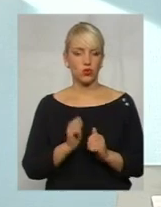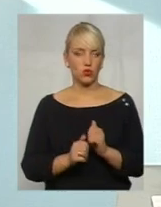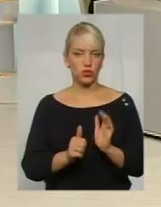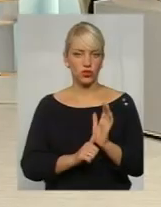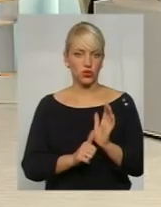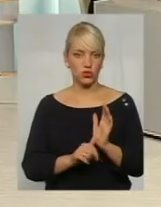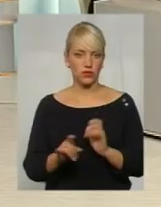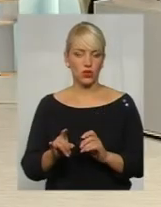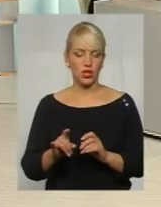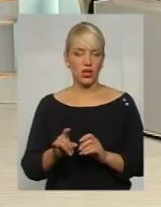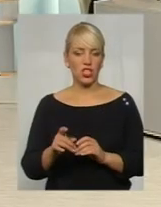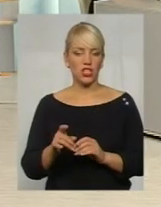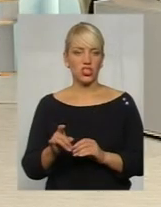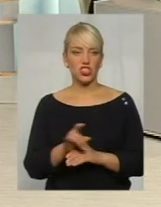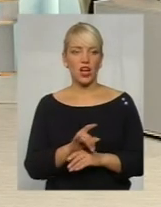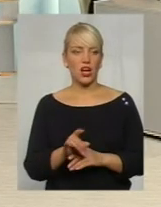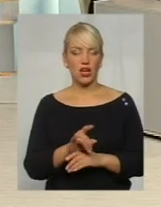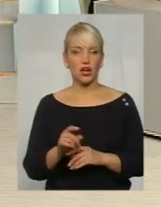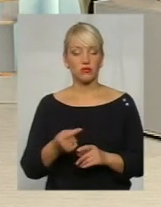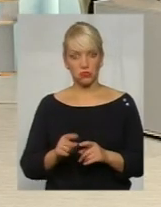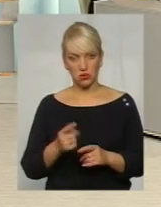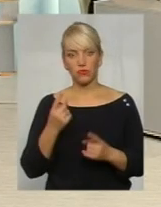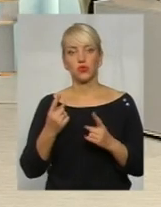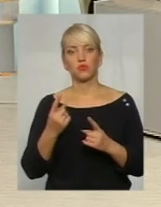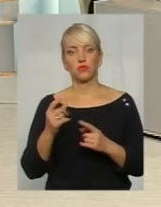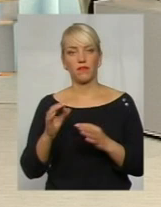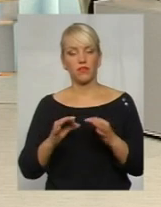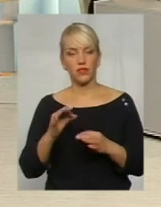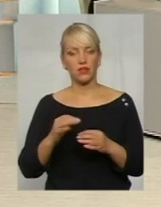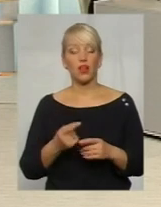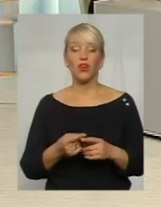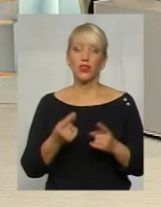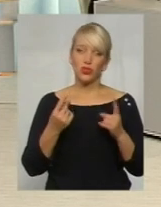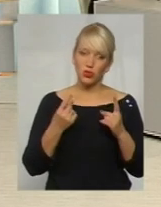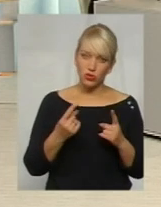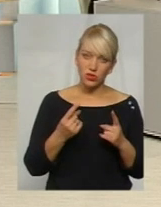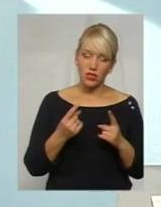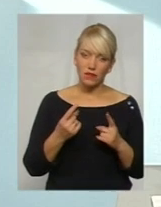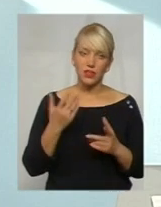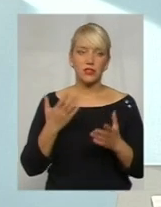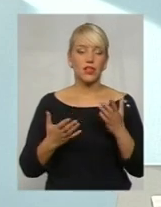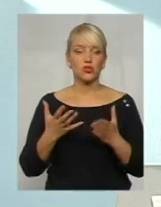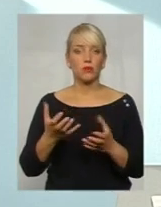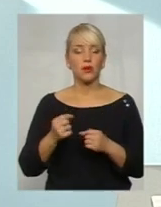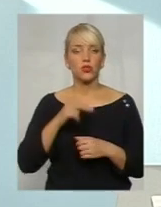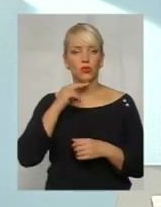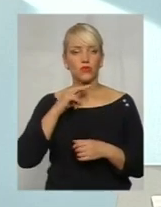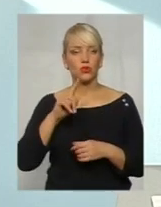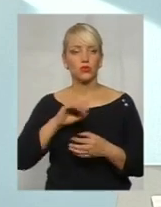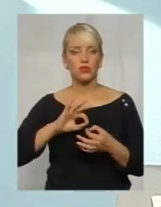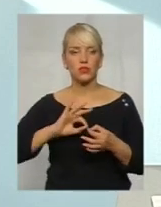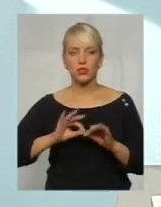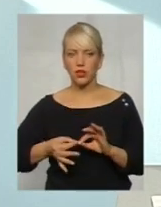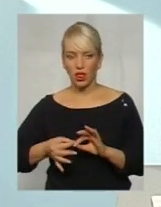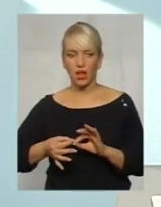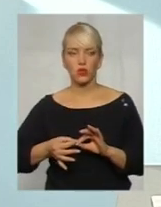шахральство. Ну, це вже такий суттєвий відсоток. Суттєвий, якщо брати до уваги, що дуже складно їх